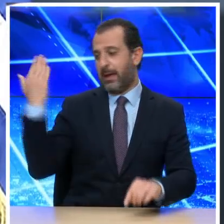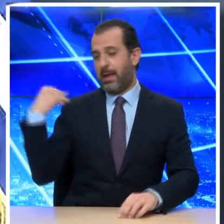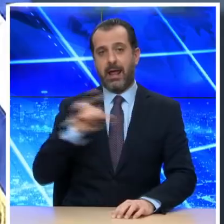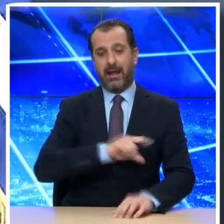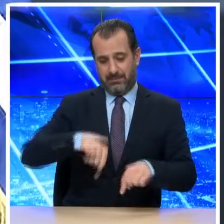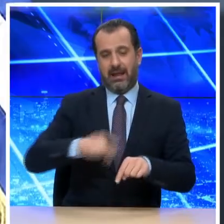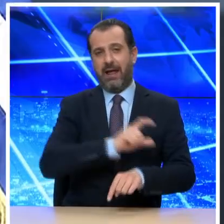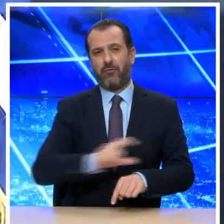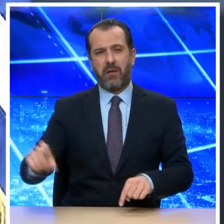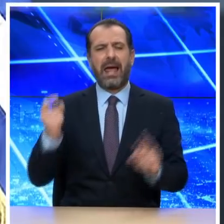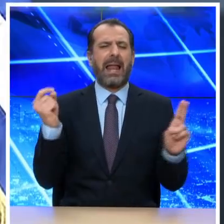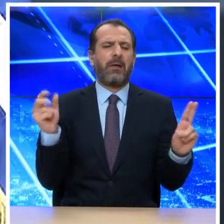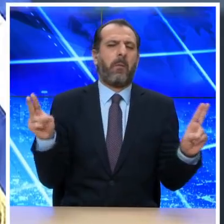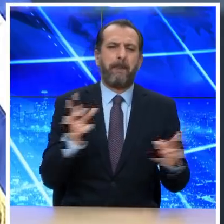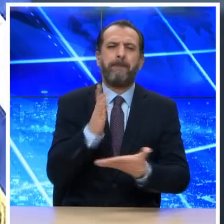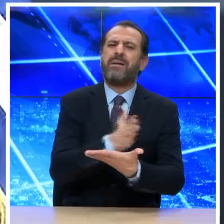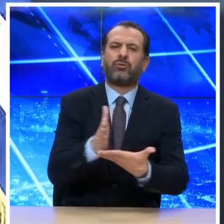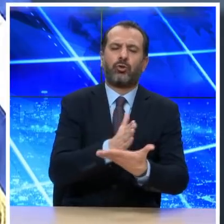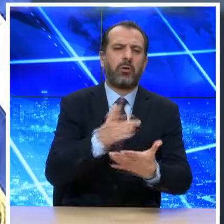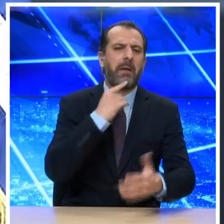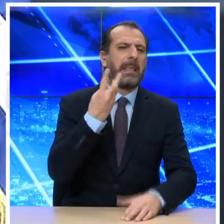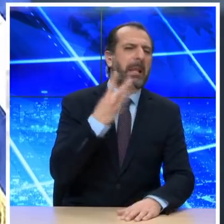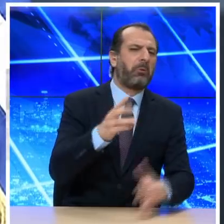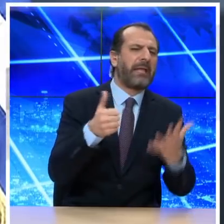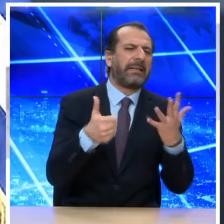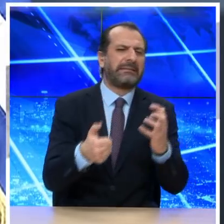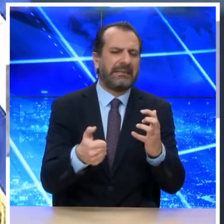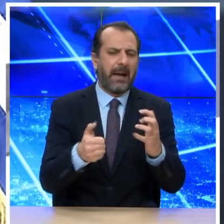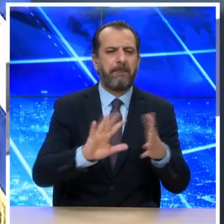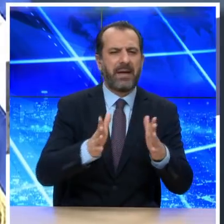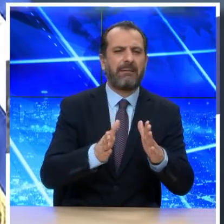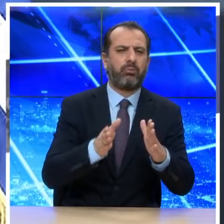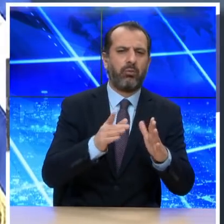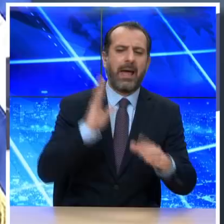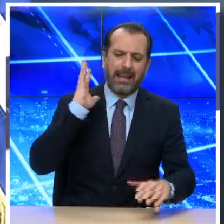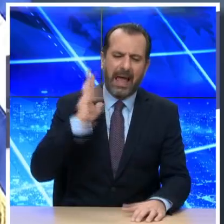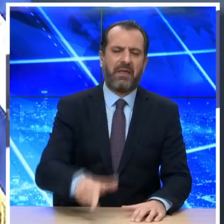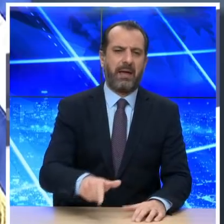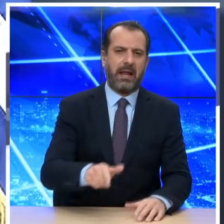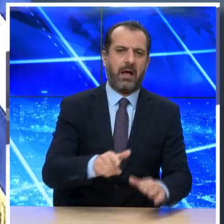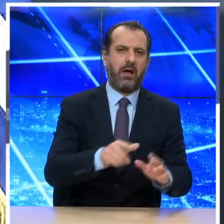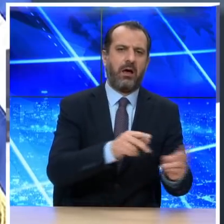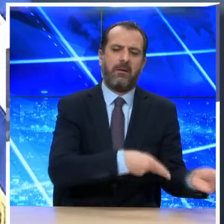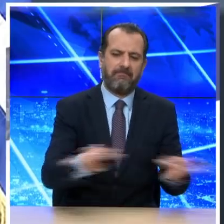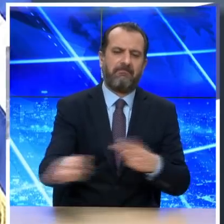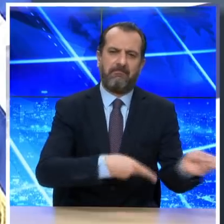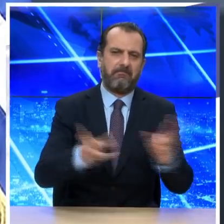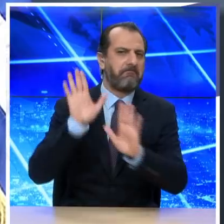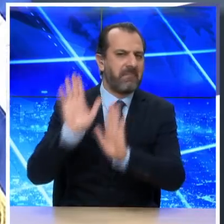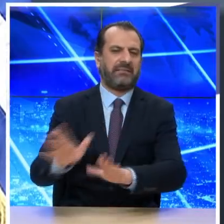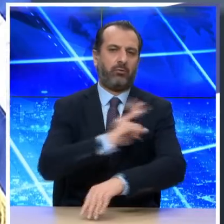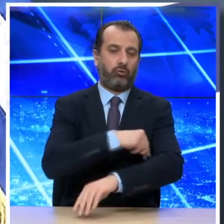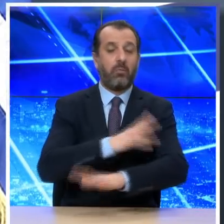είναι ελαφρά μειωμένος και έχουμε περίπου 360 εισαγωγές κάθε μερινά. Όμως οι ΜΕΘ θα ξεκολουθούν να είναι